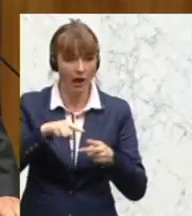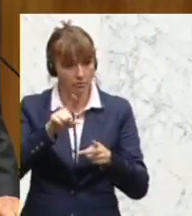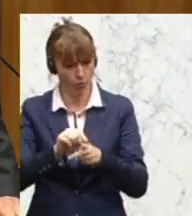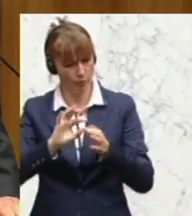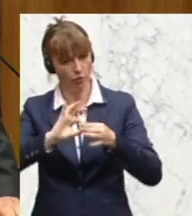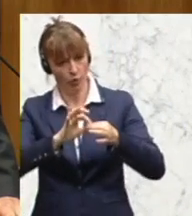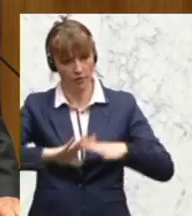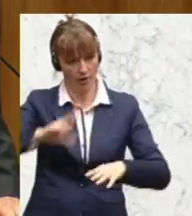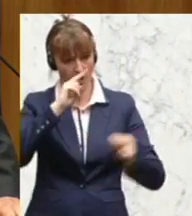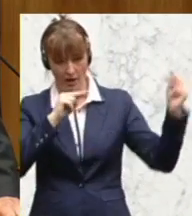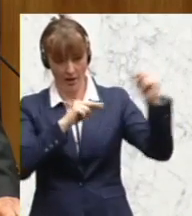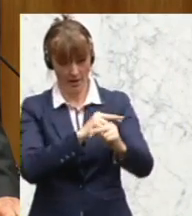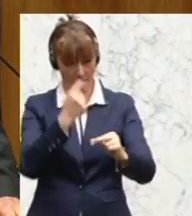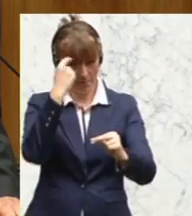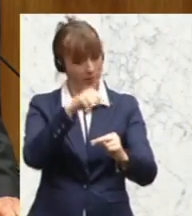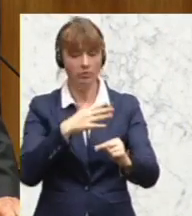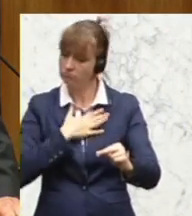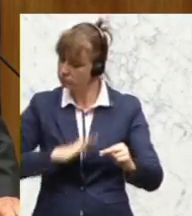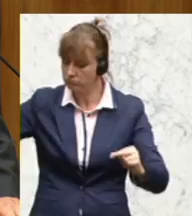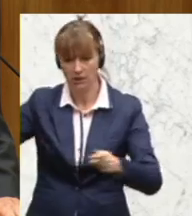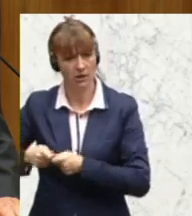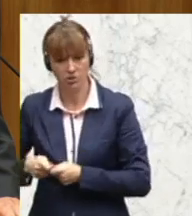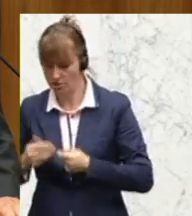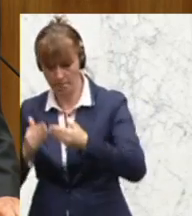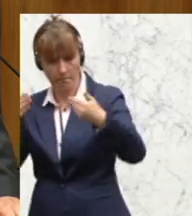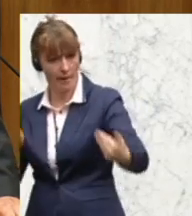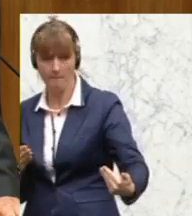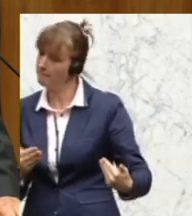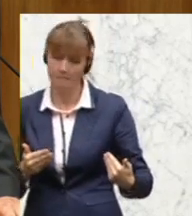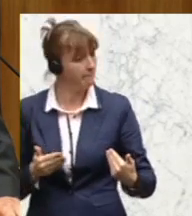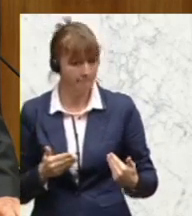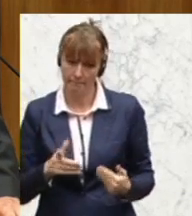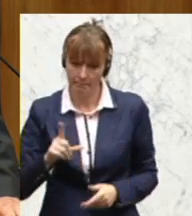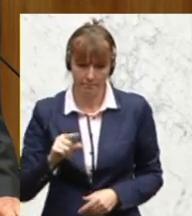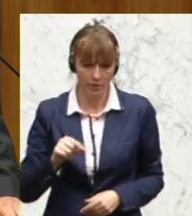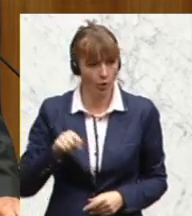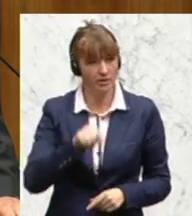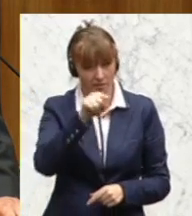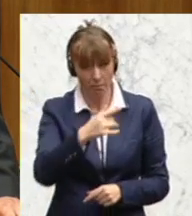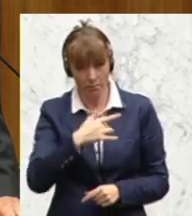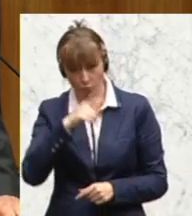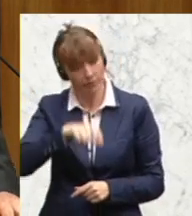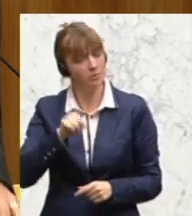totalitären Anschauungen haben keinen Platz in unserer Gesellschaft und das müssen die Betroffenen auch spüren.